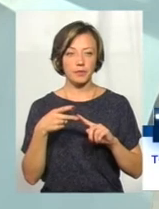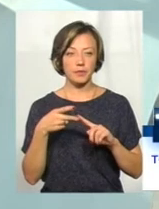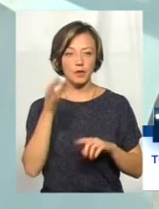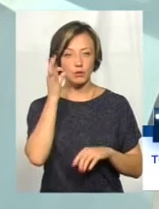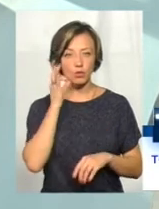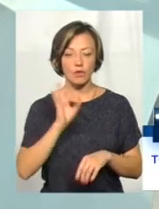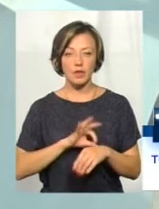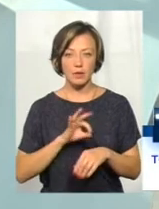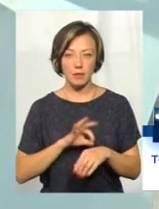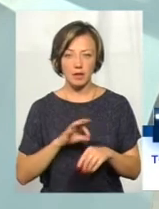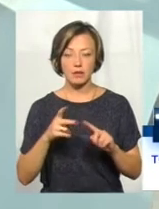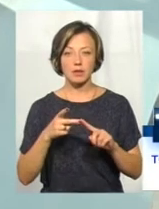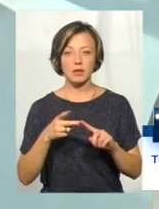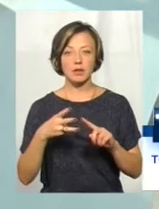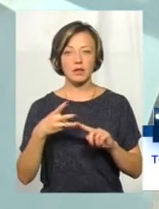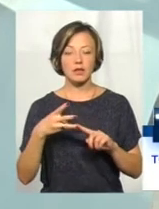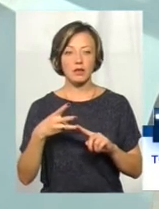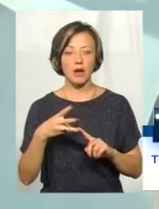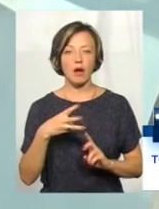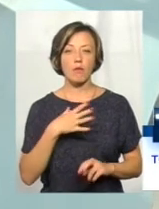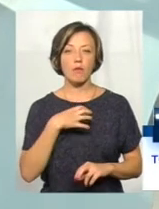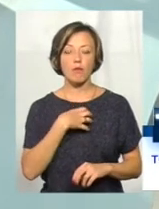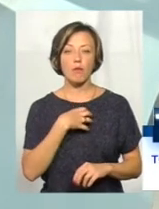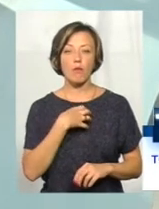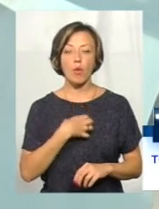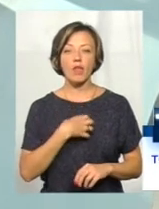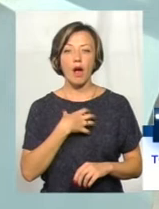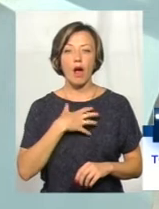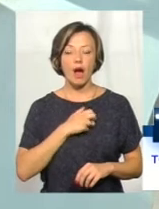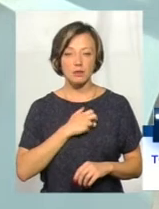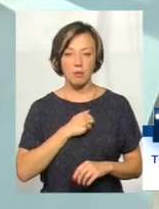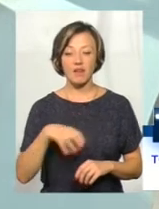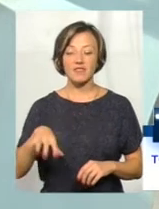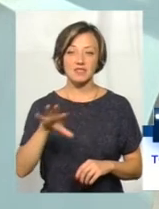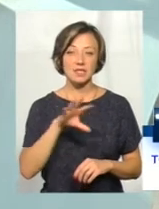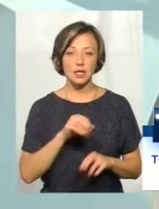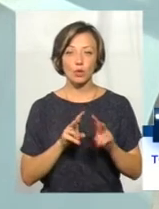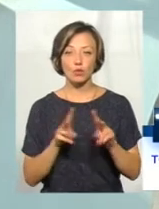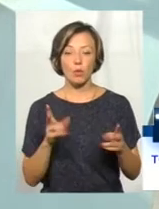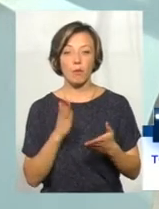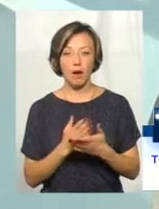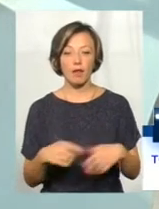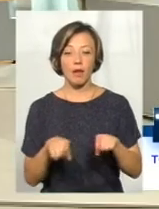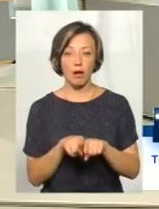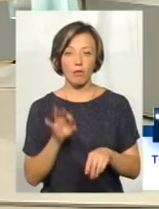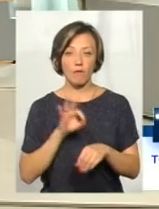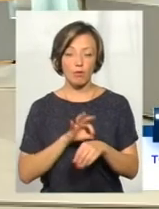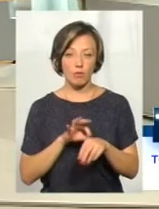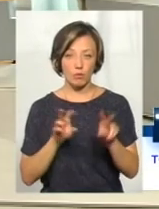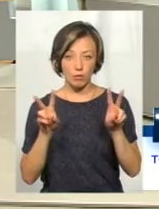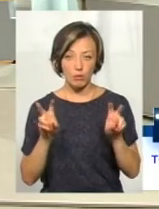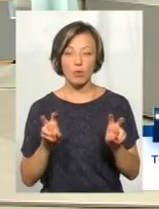цукровий діабет другого типу і бронхіальна астма. Тобто всі, хто має таку патологію,